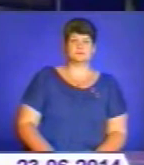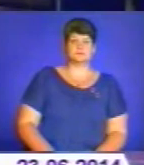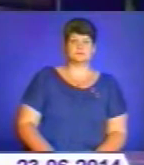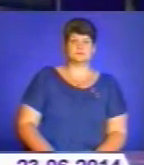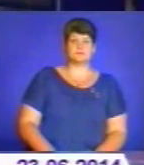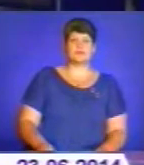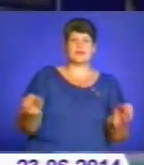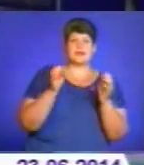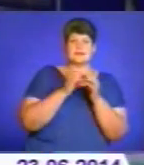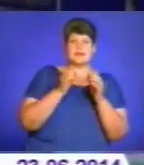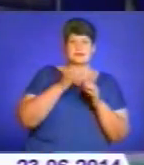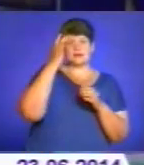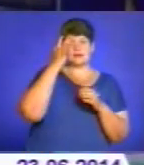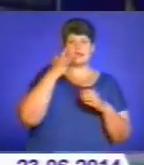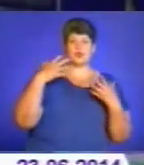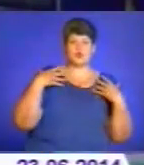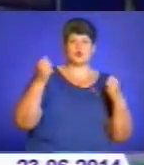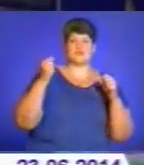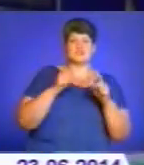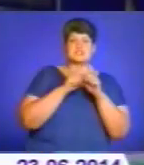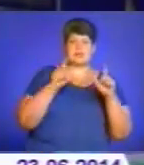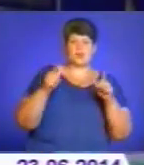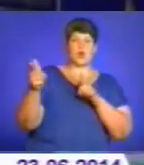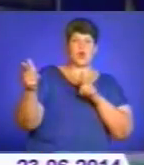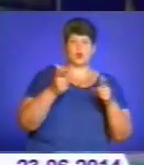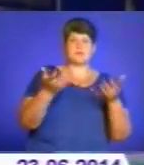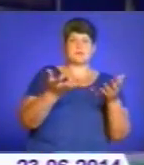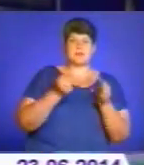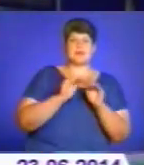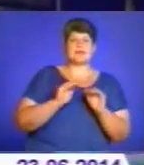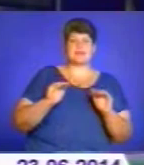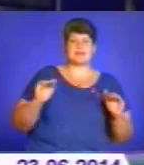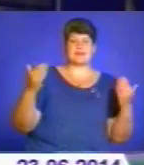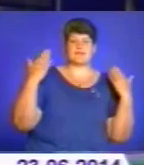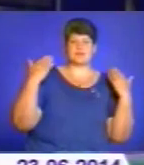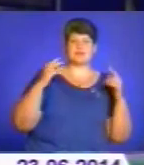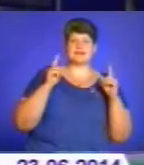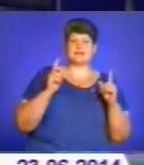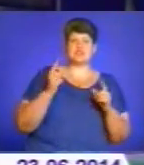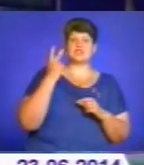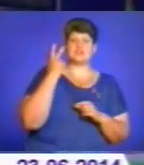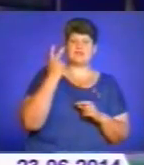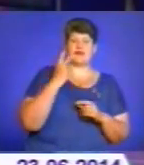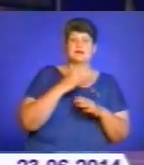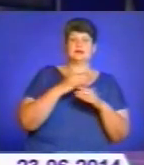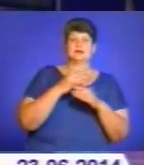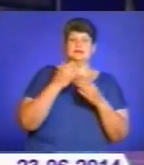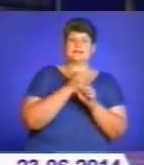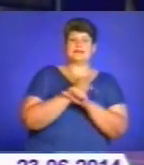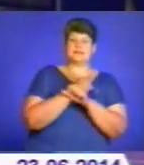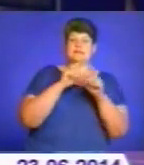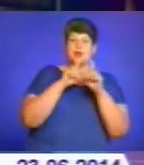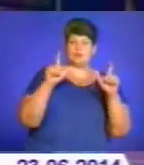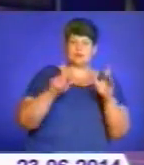Десять літніх оздоровчих закладів Тернопільщини готові приймати дітей на відпочинок. Лише два табори поки розпочати роботу не